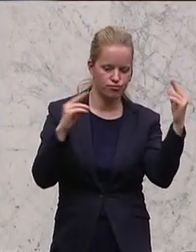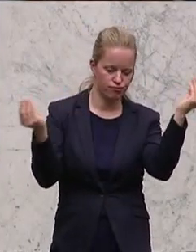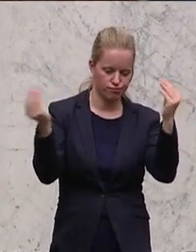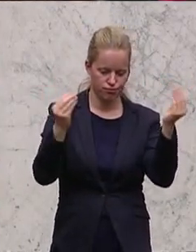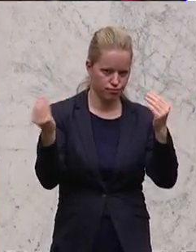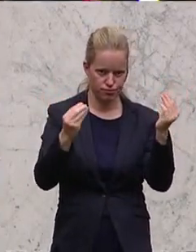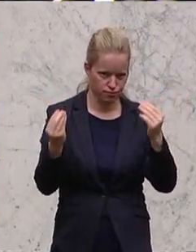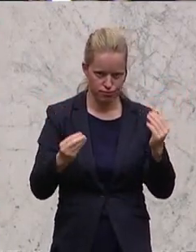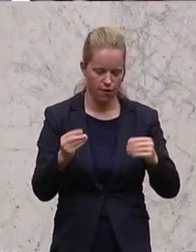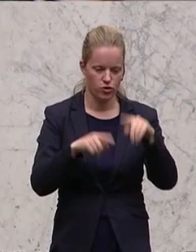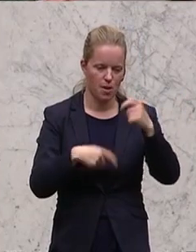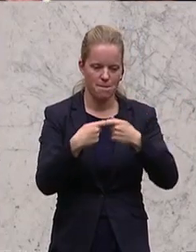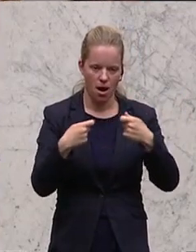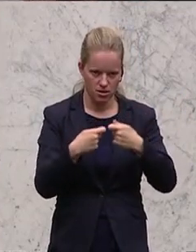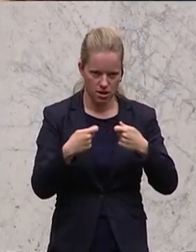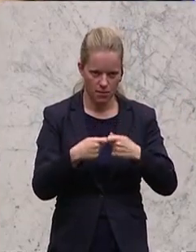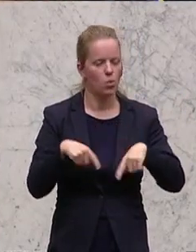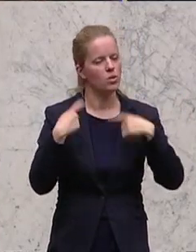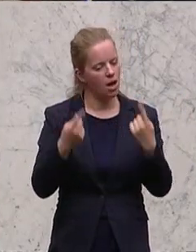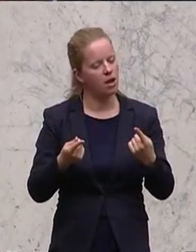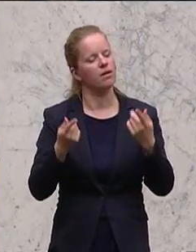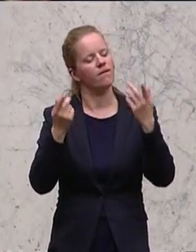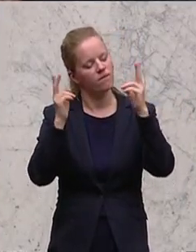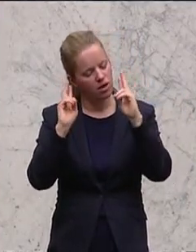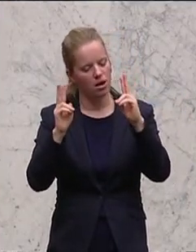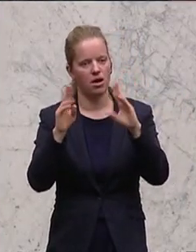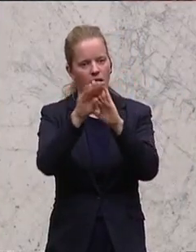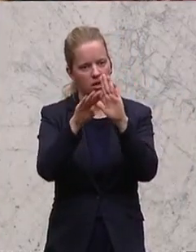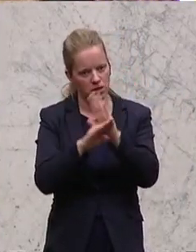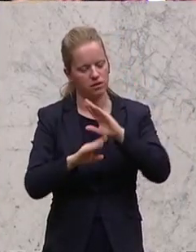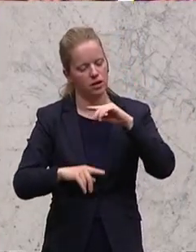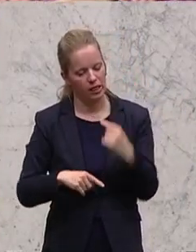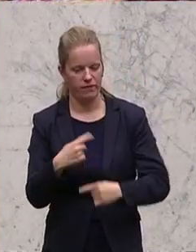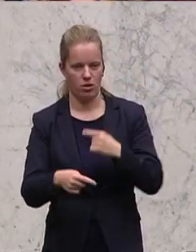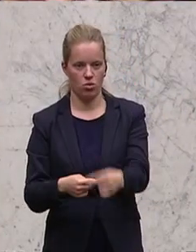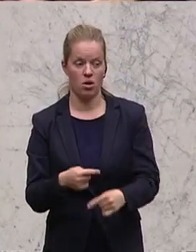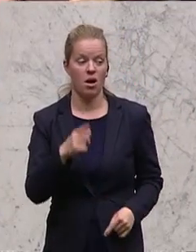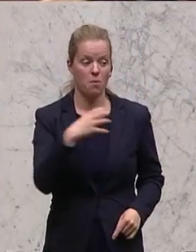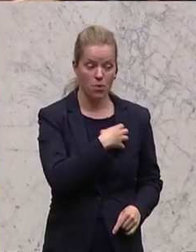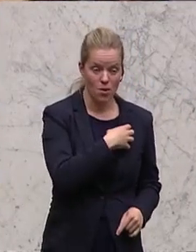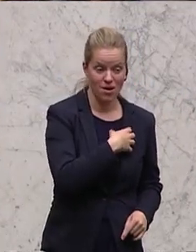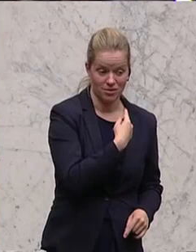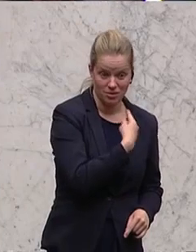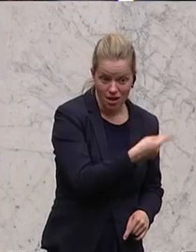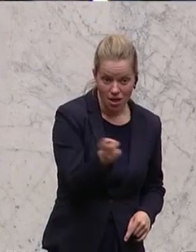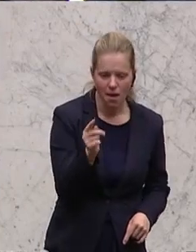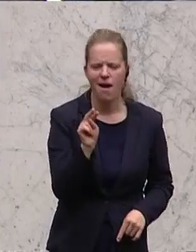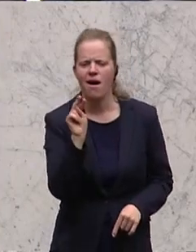dort eingebracht werden, ein Gesetzesvorhaben entwickelt. Das bedeutet, dass sich die Bürger selbst mit dem Vorhaben mehr